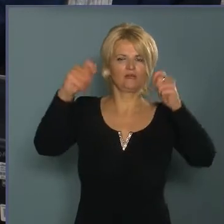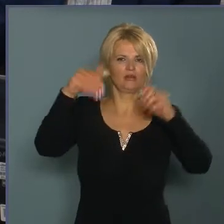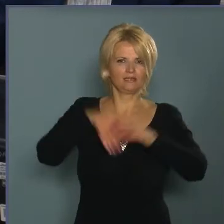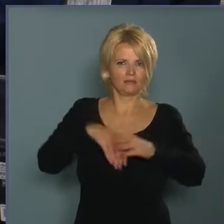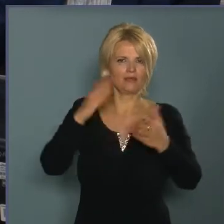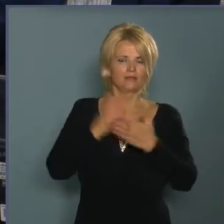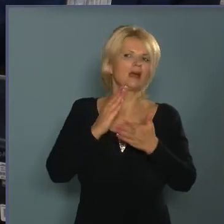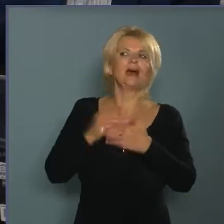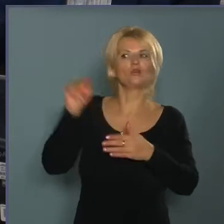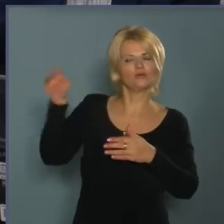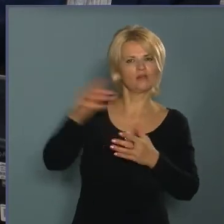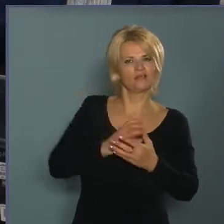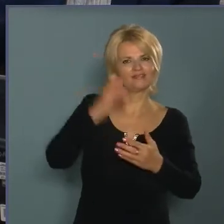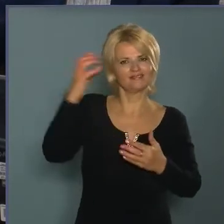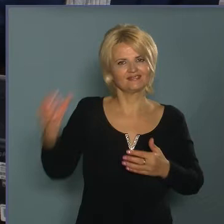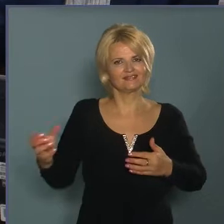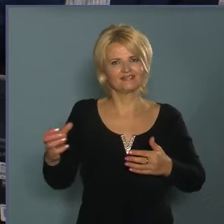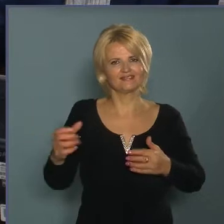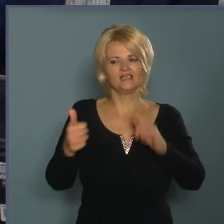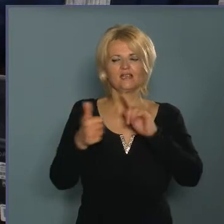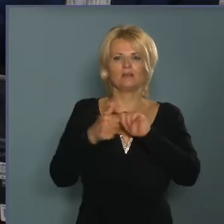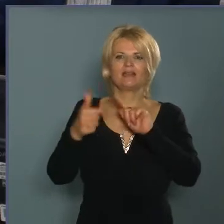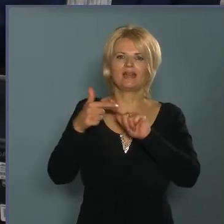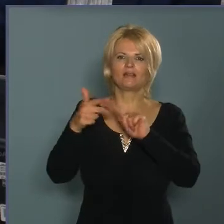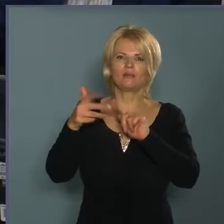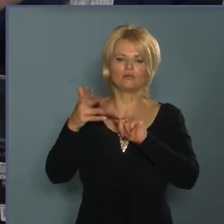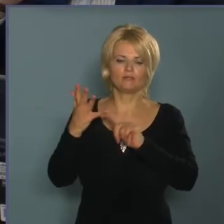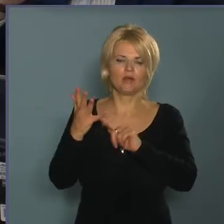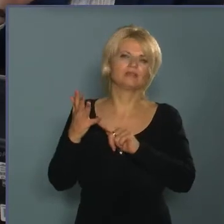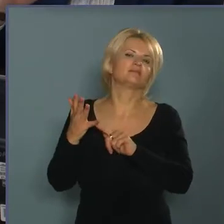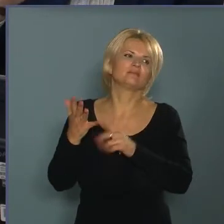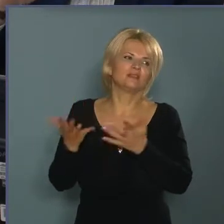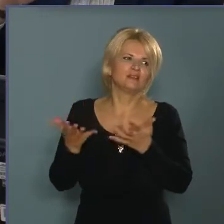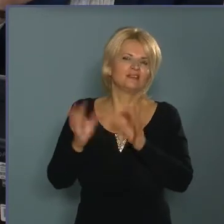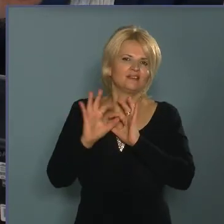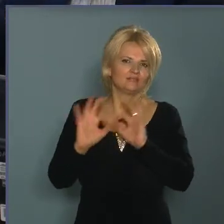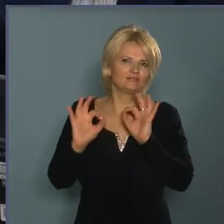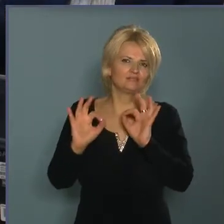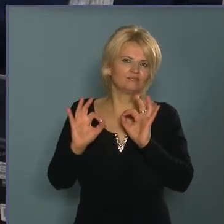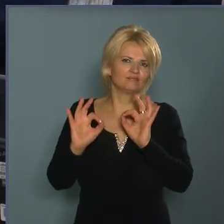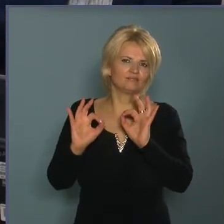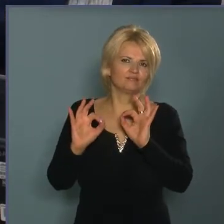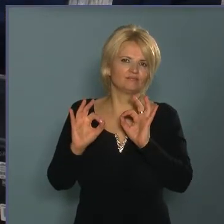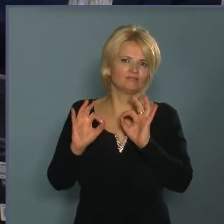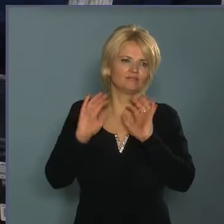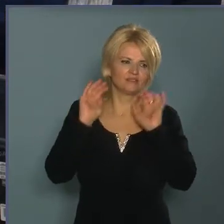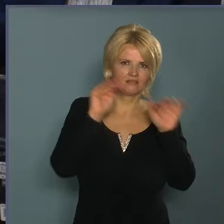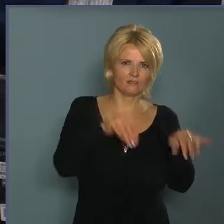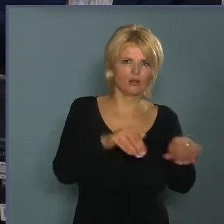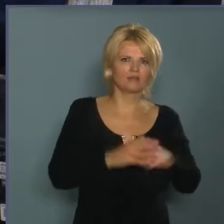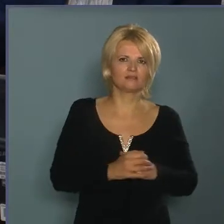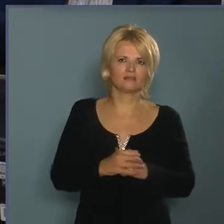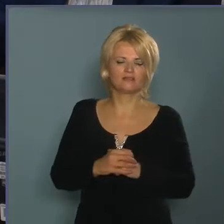elkészültek, vagy ott vannak, és a mindennapokban bizony-bizony nagyon jó szolgáltat tesznek, hiszen a